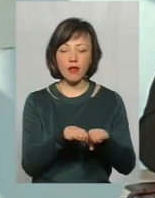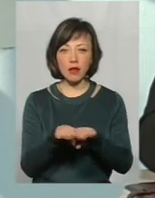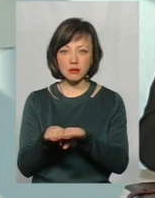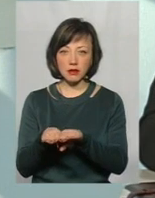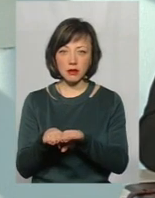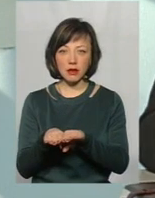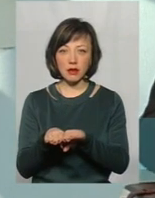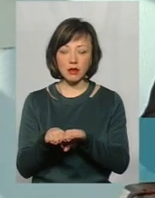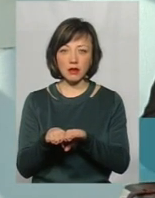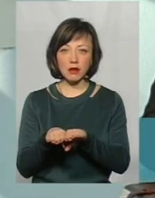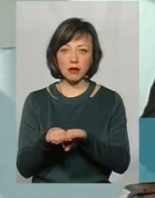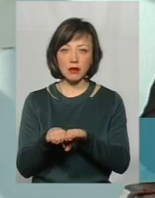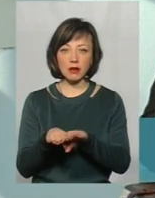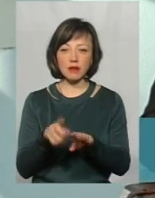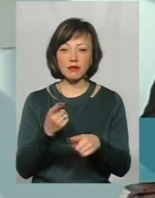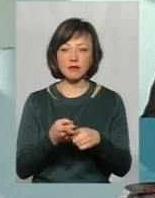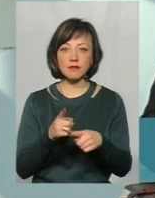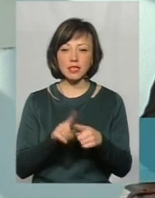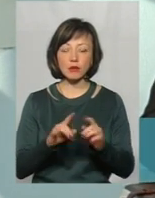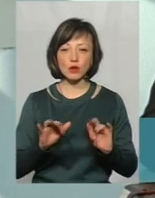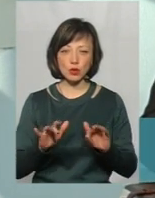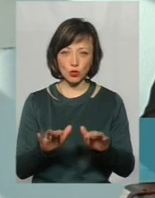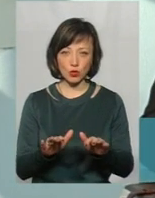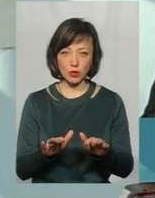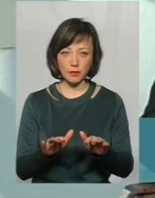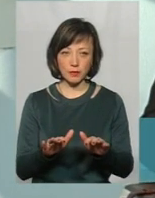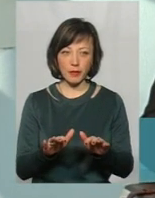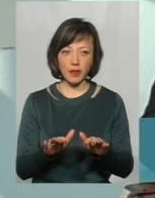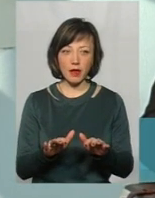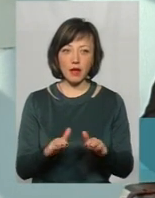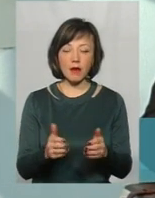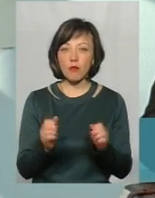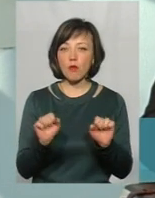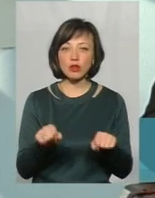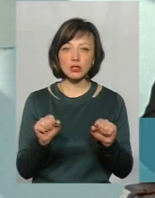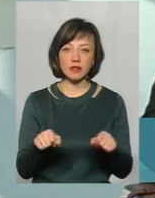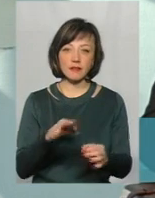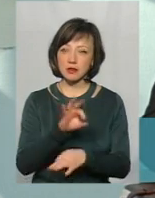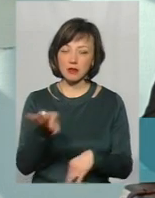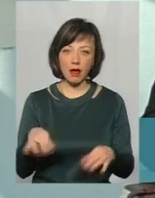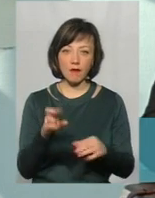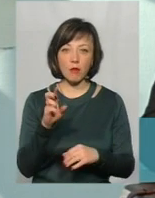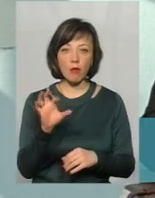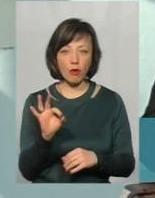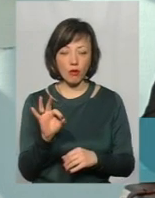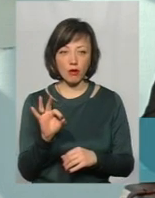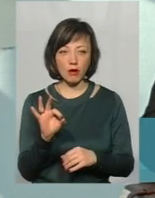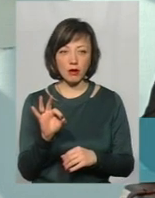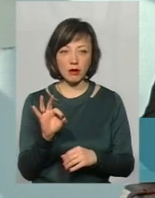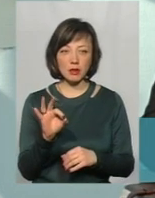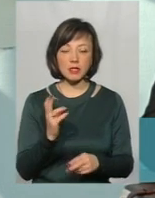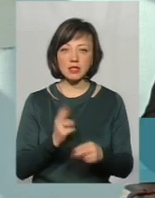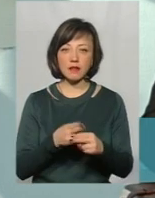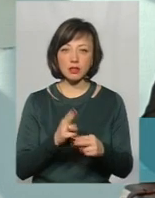в цій процедурі. Ну, вона, можливо, навіть дещо зайва, бо вона